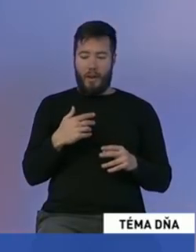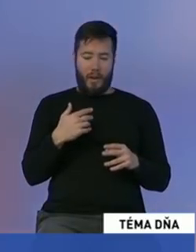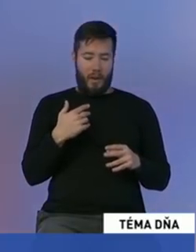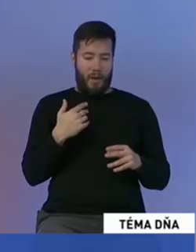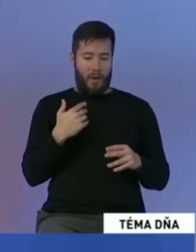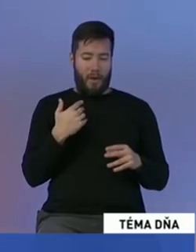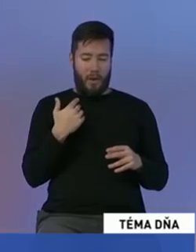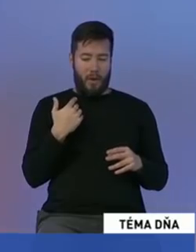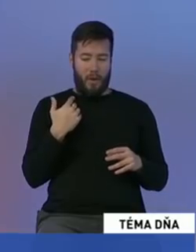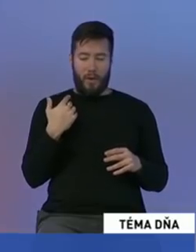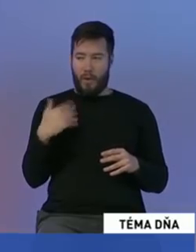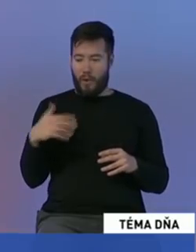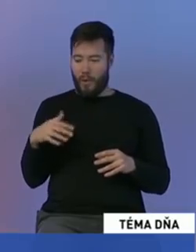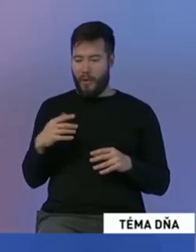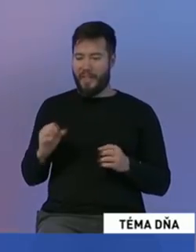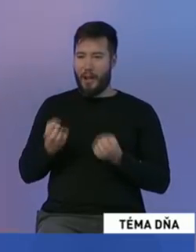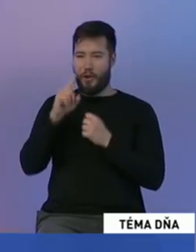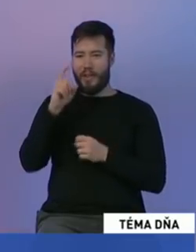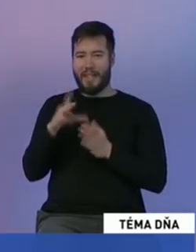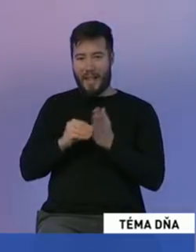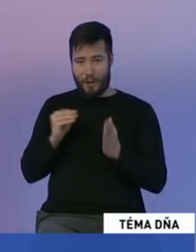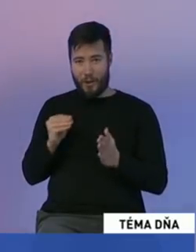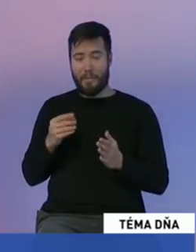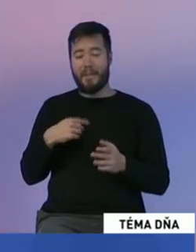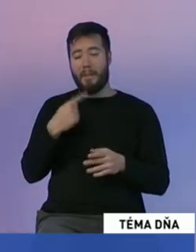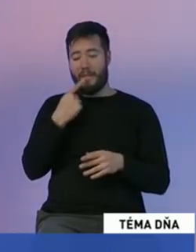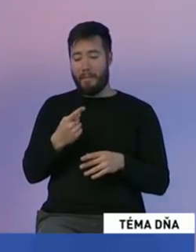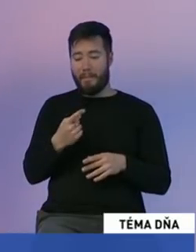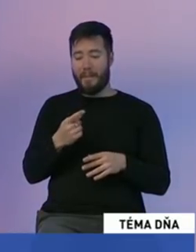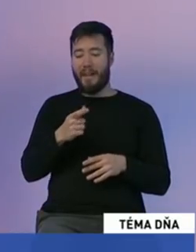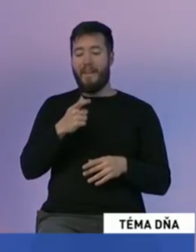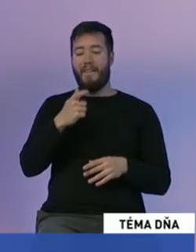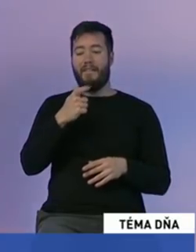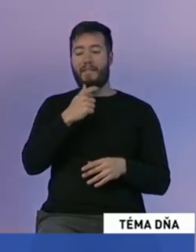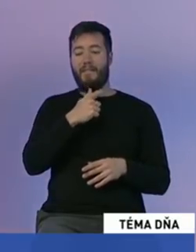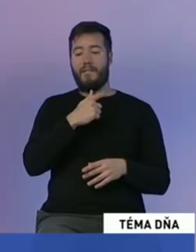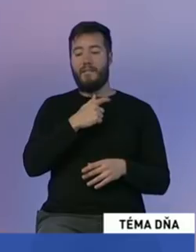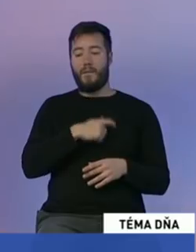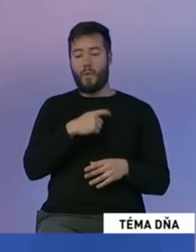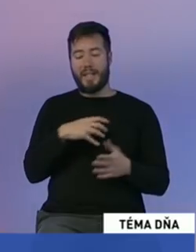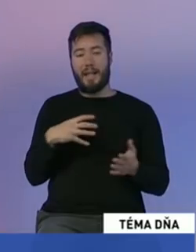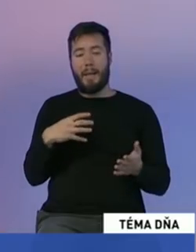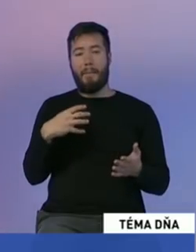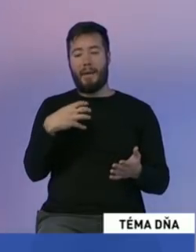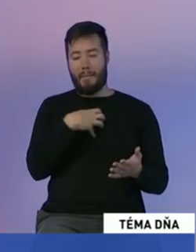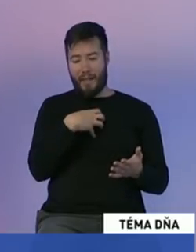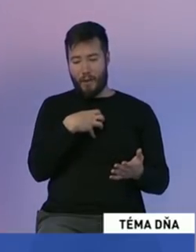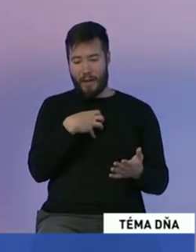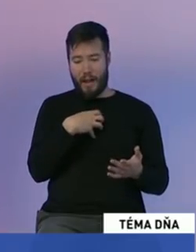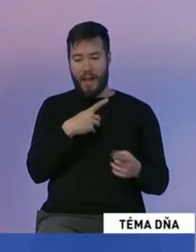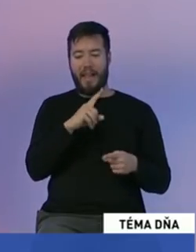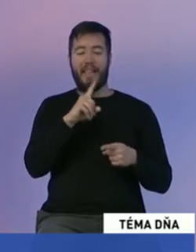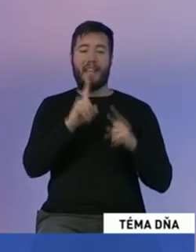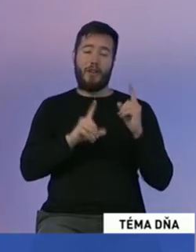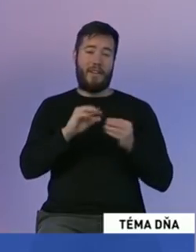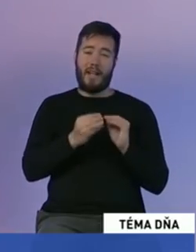zavádzanie, ale to jasne si povedať, že funkcia primátora jednoducho končú určitými hranicami. A jednoducho na niektoré veci nemá ten